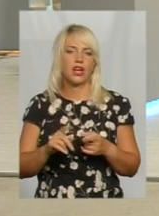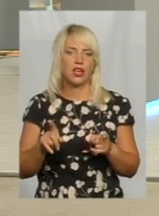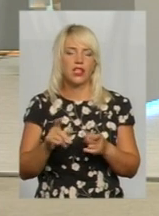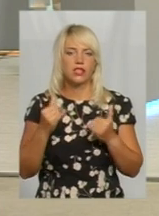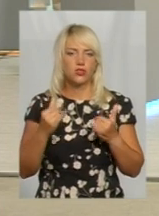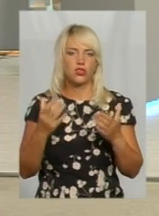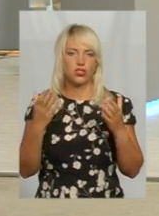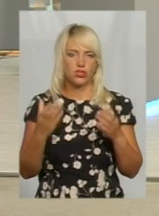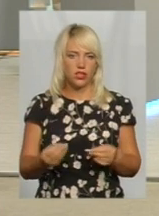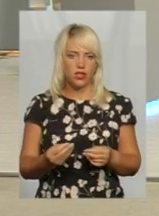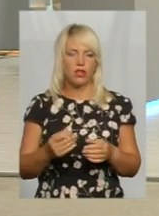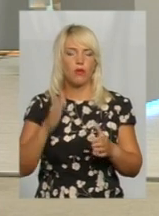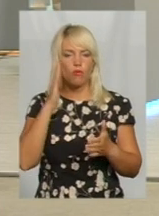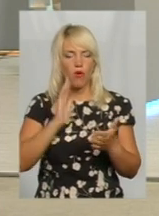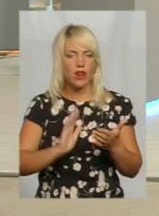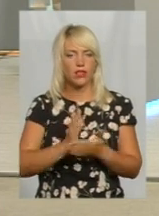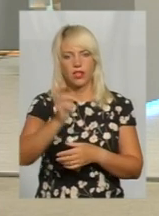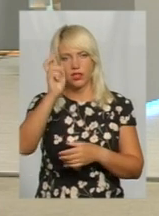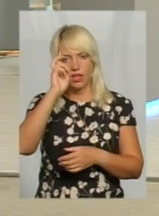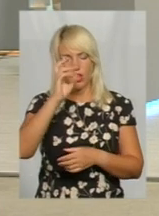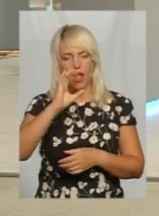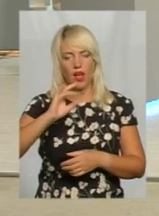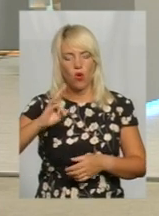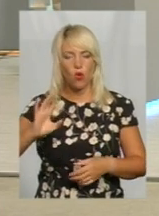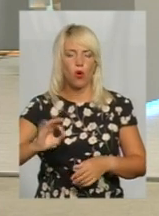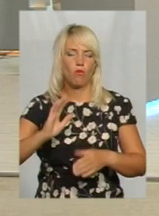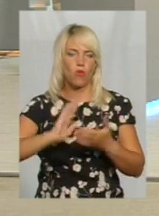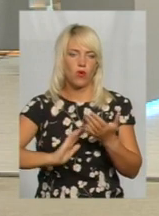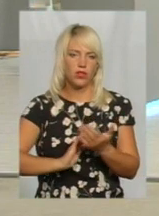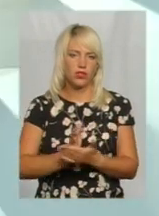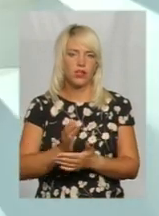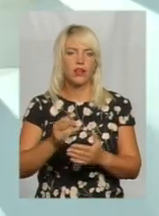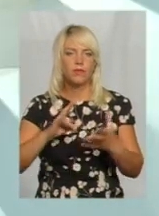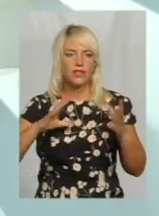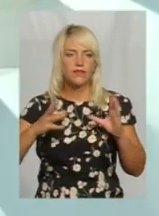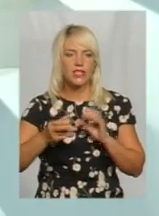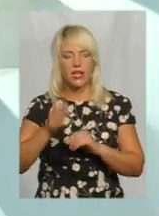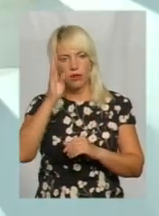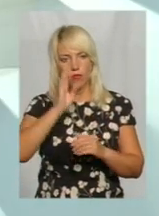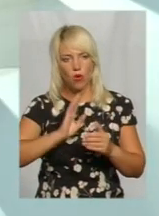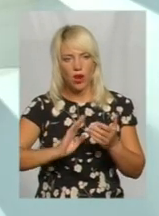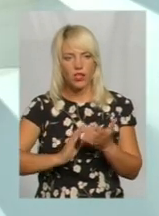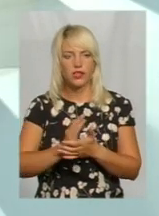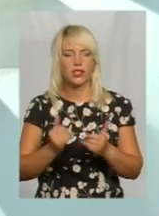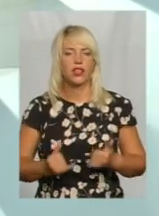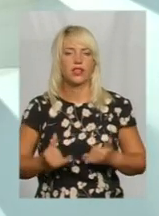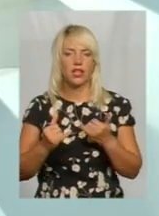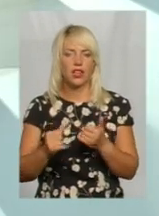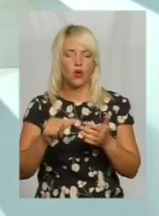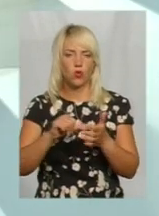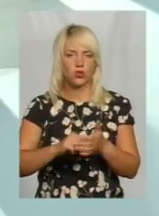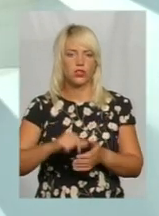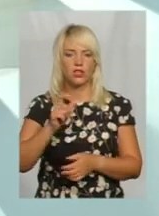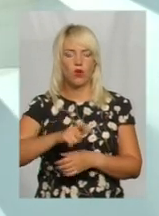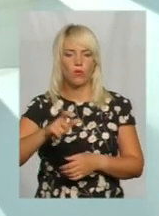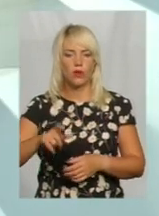сьогоднішній день політика, державна і колишна політика і державна, взагалі, політика для участі громадян в